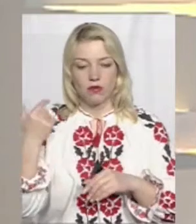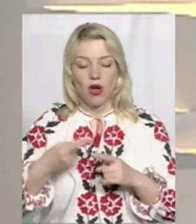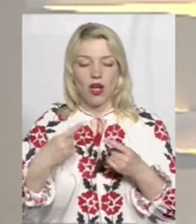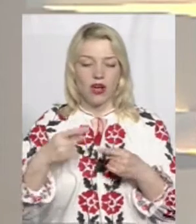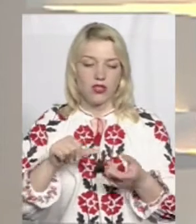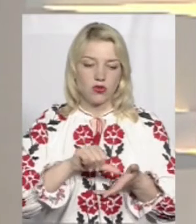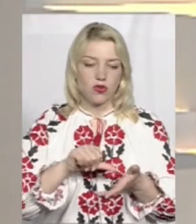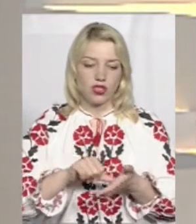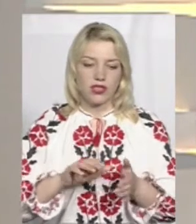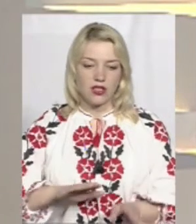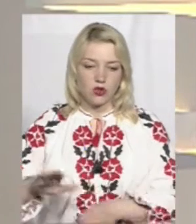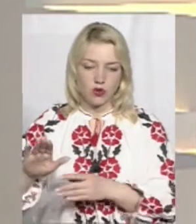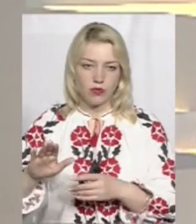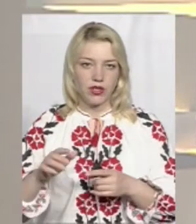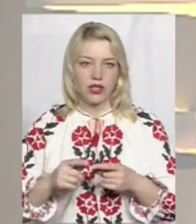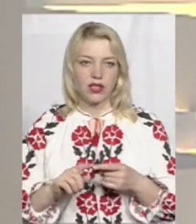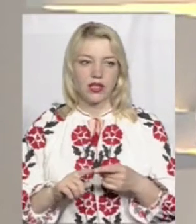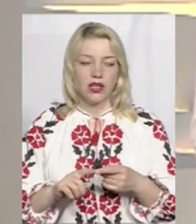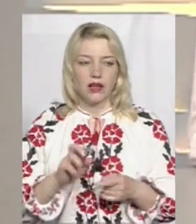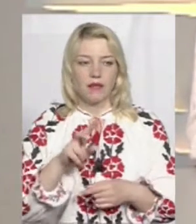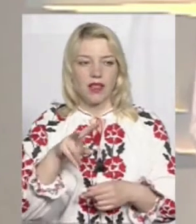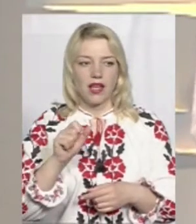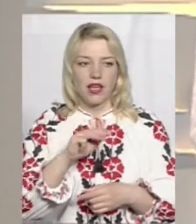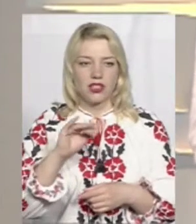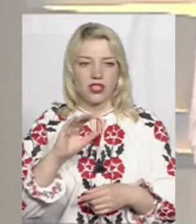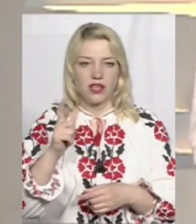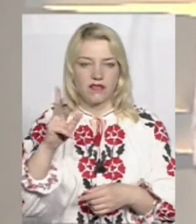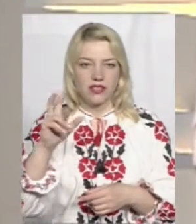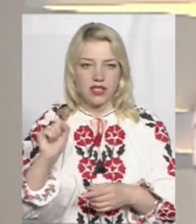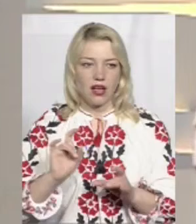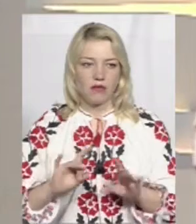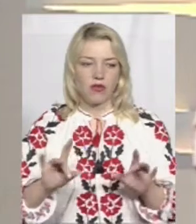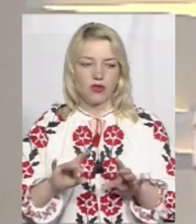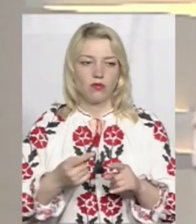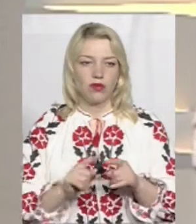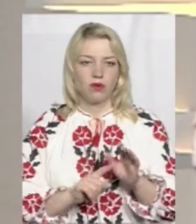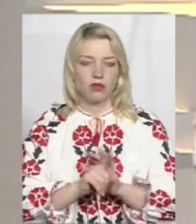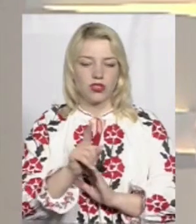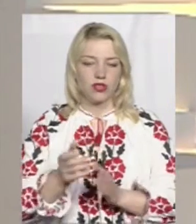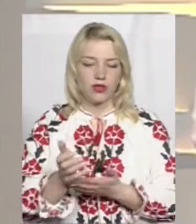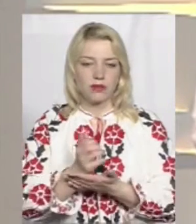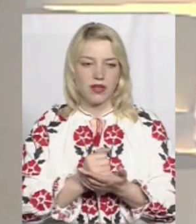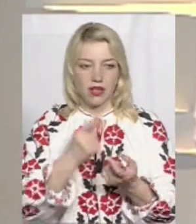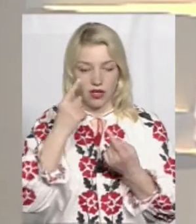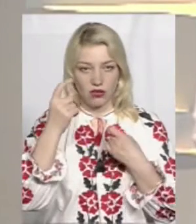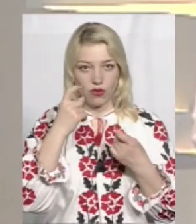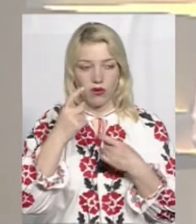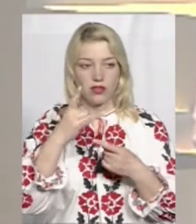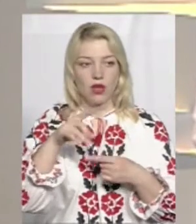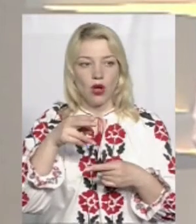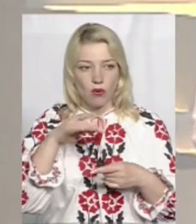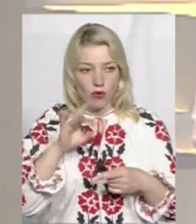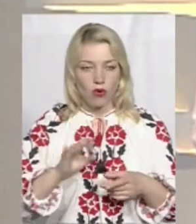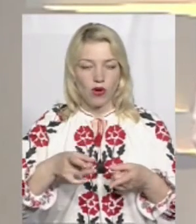заступниця обласного департаменту освіти і науки Валентина Бажуєвська тоді повідомила про початок збирання інформації про